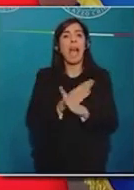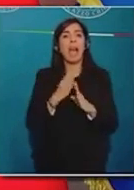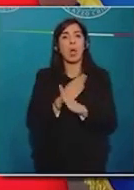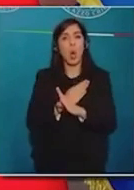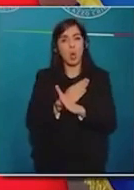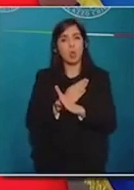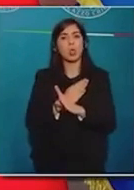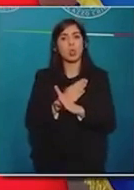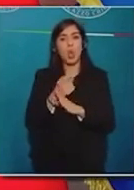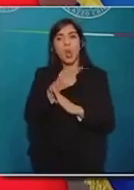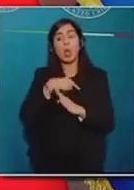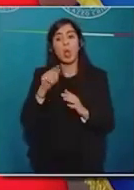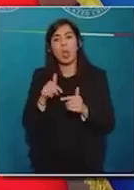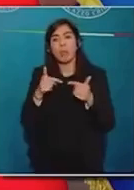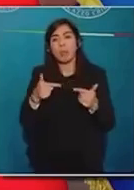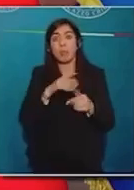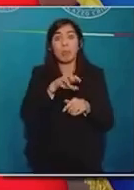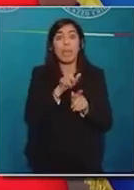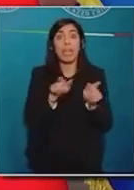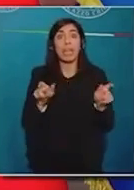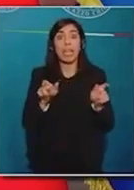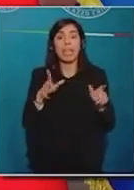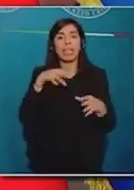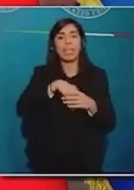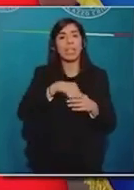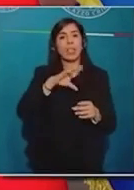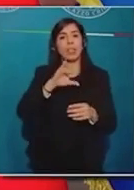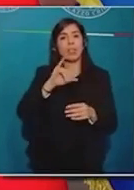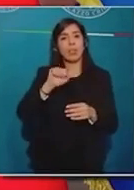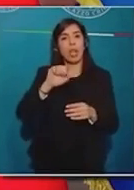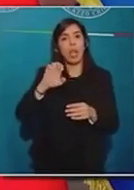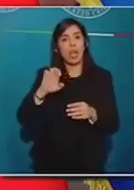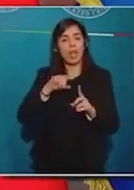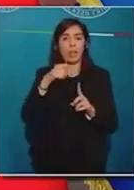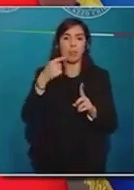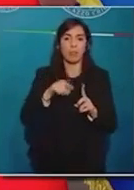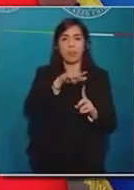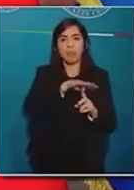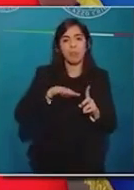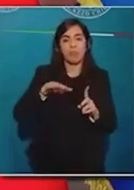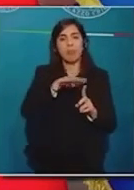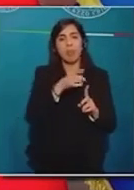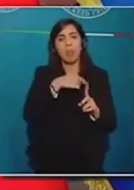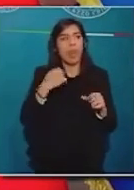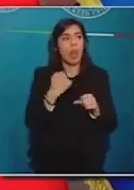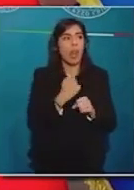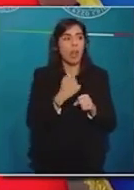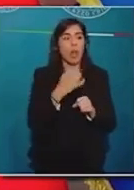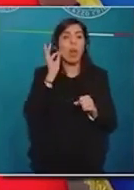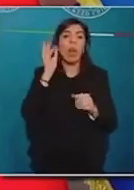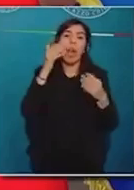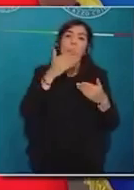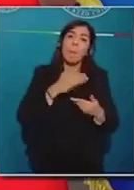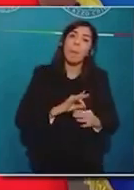che compongono il CAE, perché quello è l'organismo nel cui ambito abbiamo lavorato per preparare questo